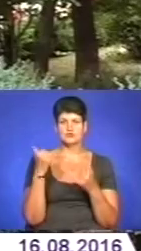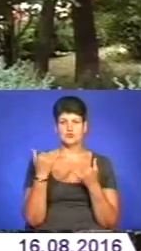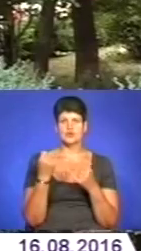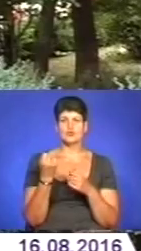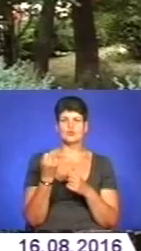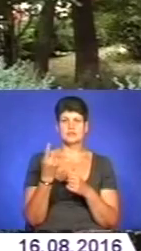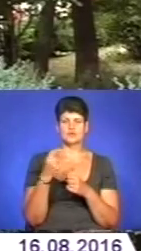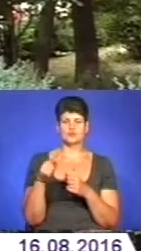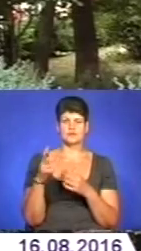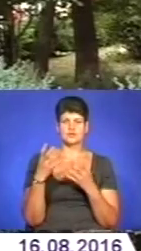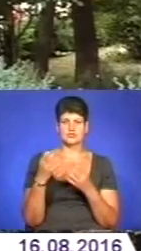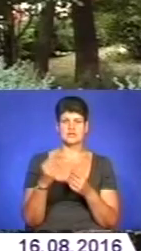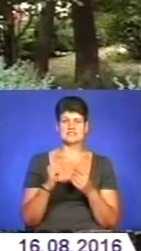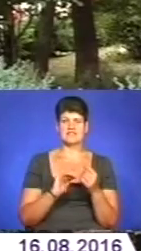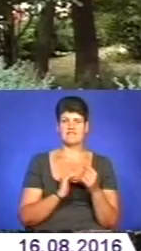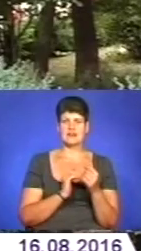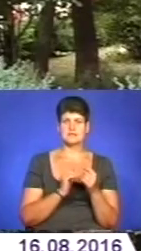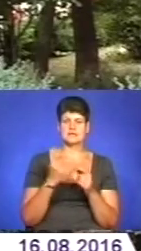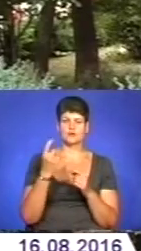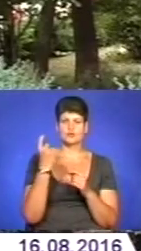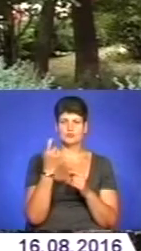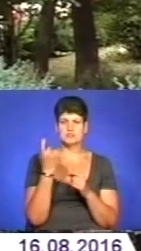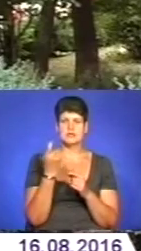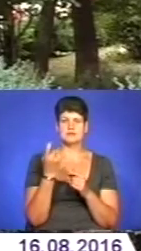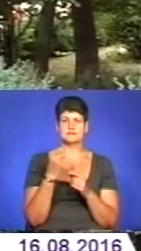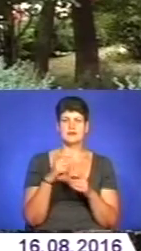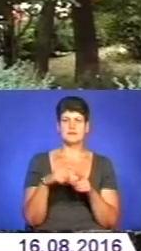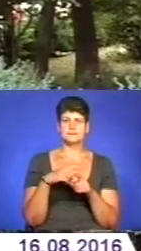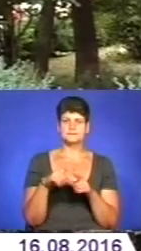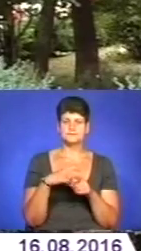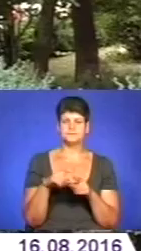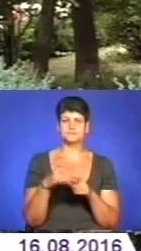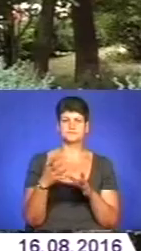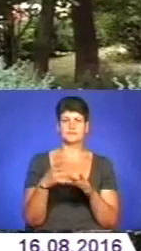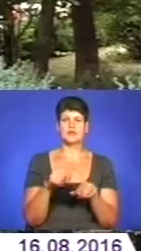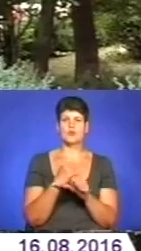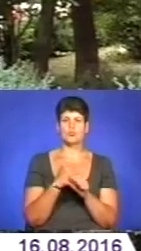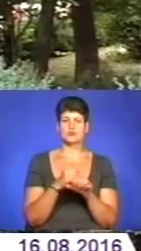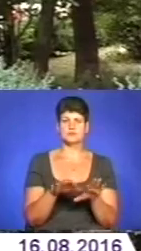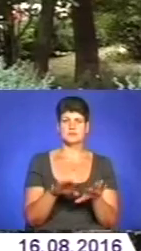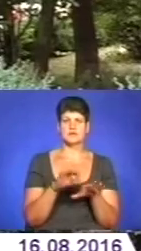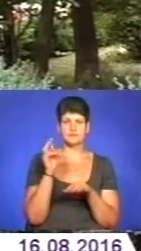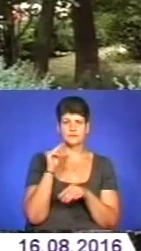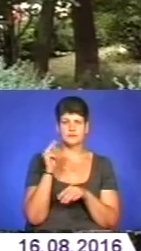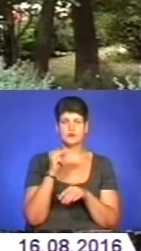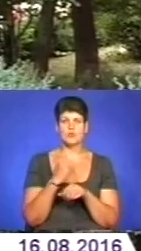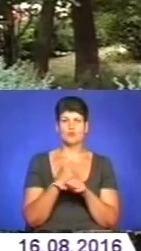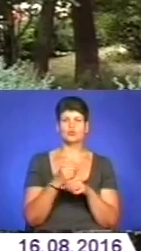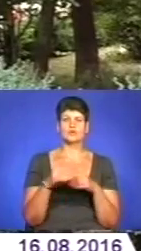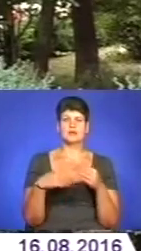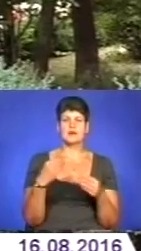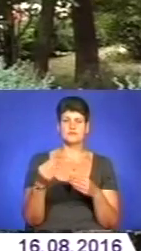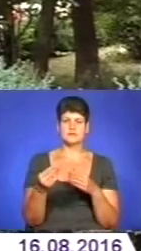11 часів, це робітник фермерського господарства, електрогазозварник. Проходили стажування безпосередньо на робочих місцях роботодавців,